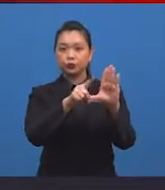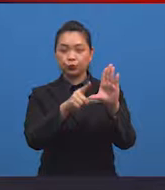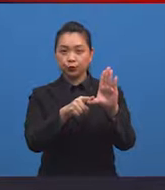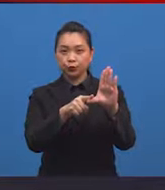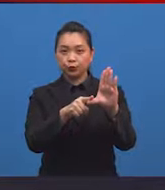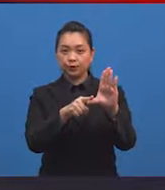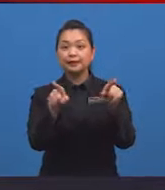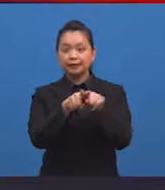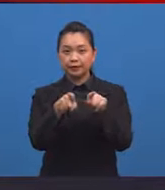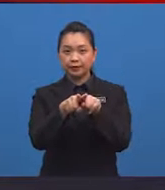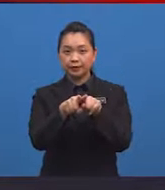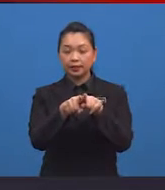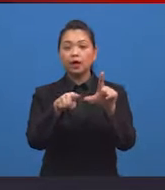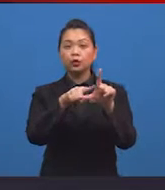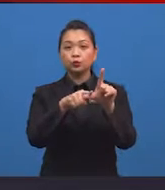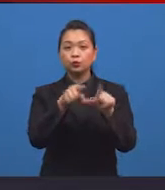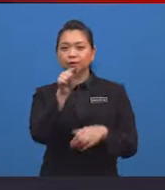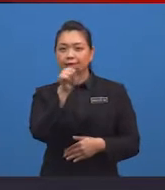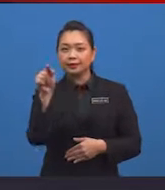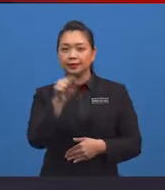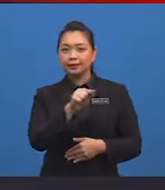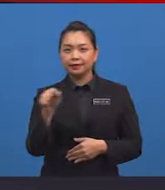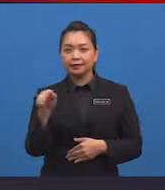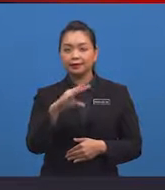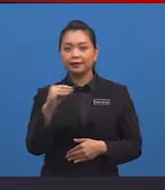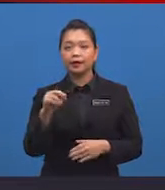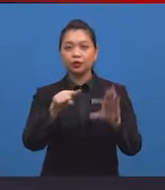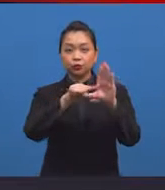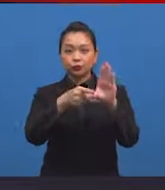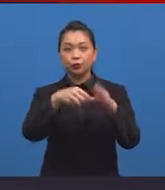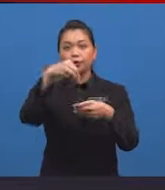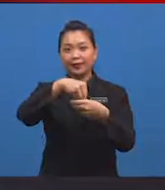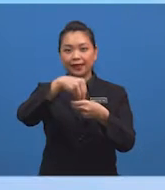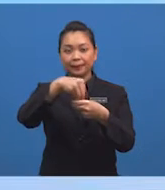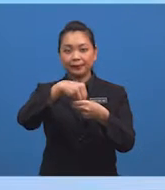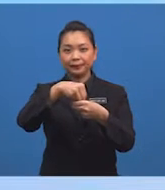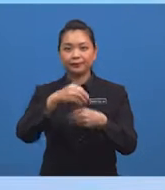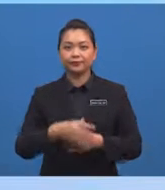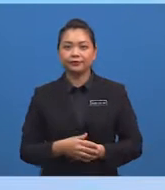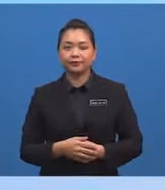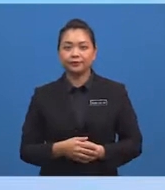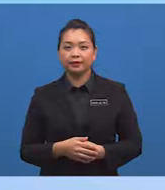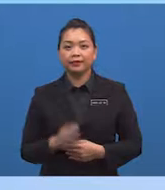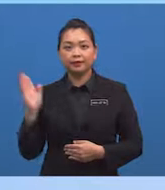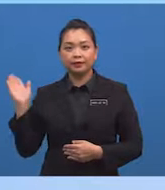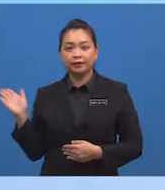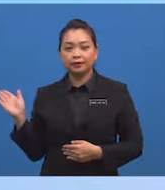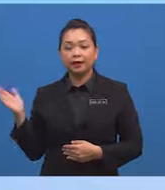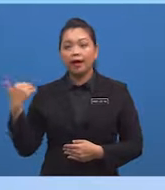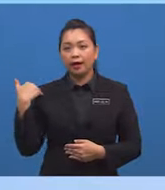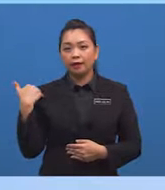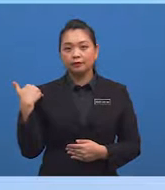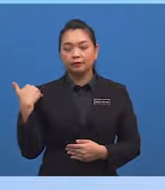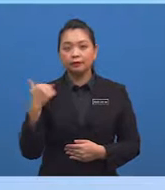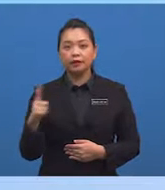sepadan, sudut selangseli dan sudut perdalaman Sudut sepadan ialah